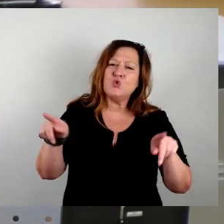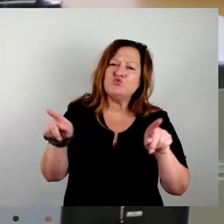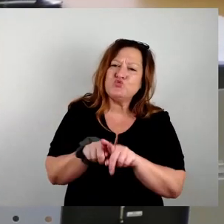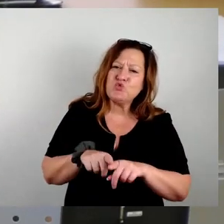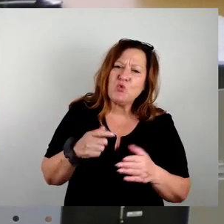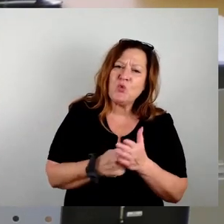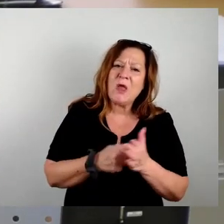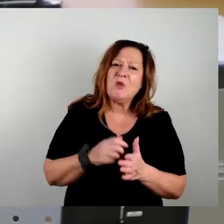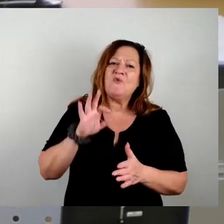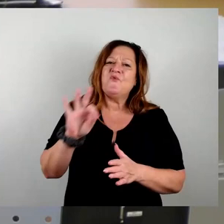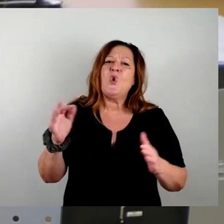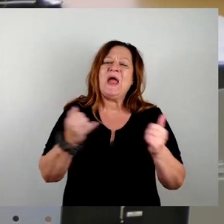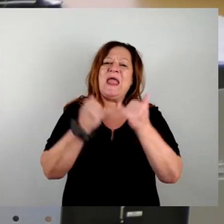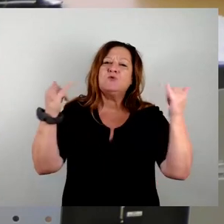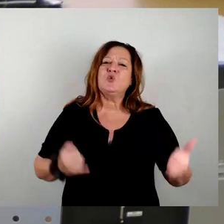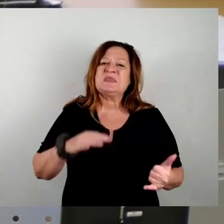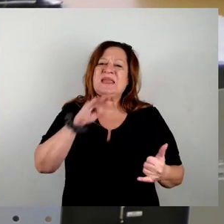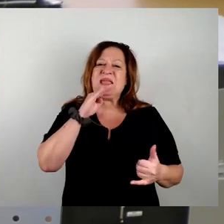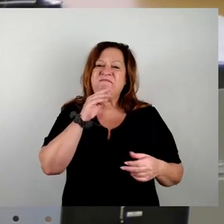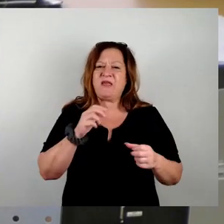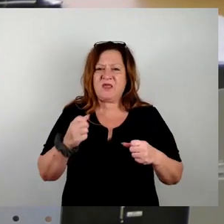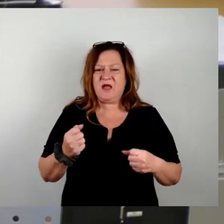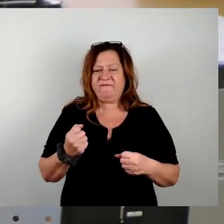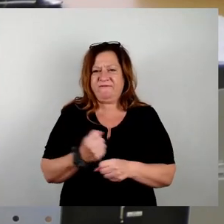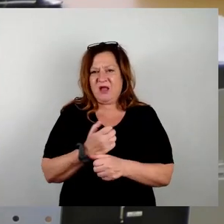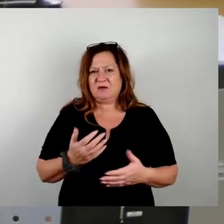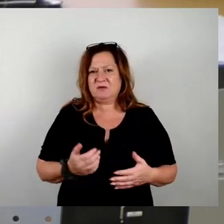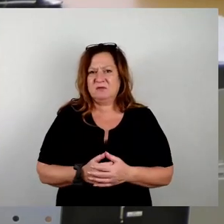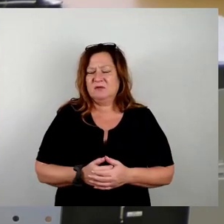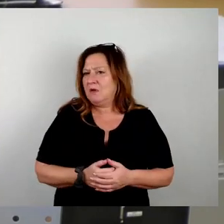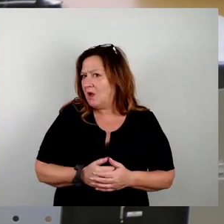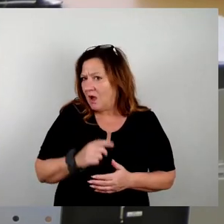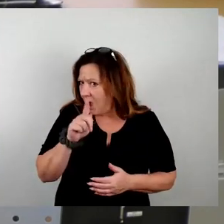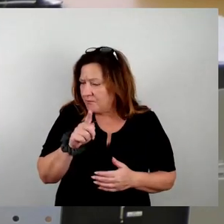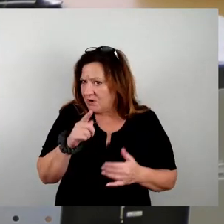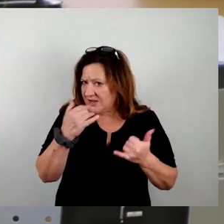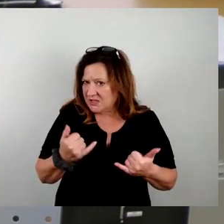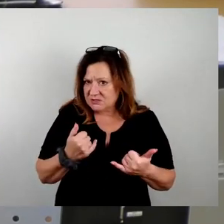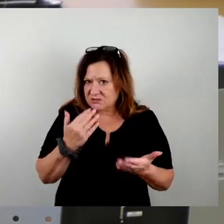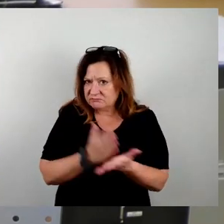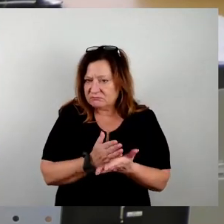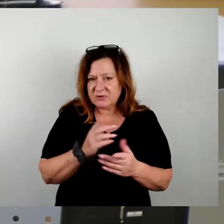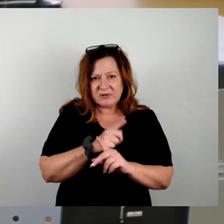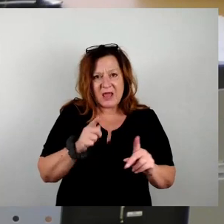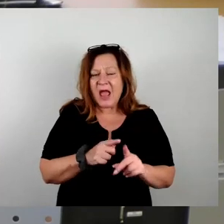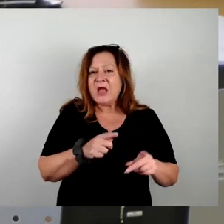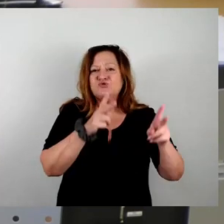Industriewasserwerk. Das ist noch nicht das Ende der Fahnenstange. Es kommt aus dem städtischen Haushalt, Geld.